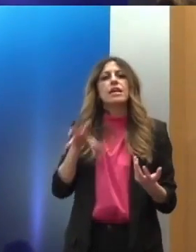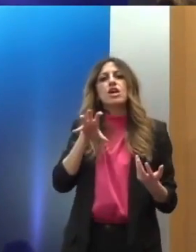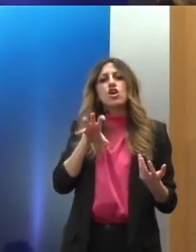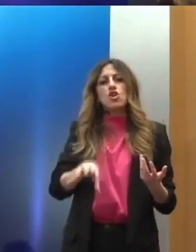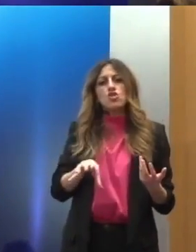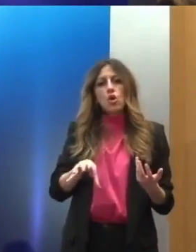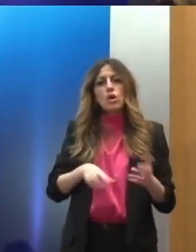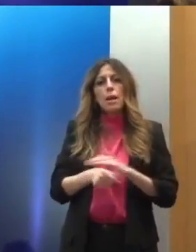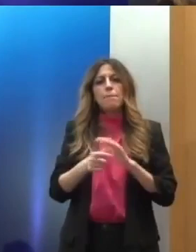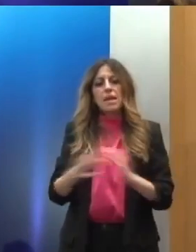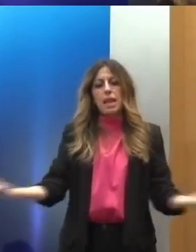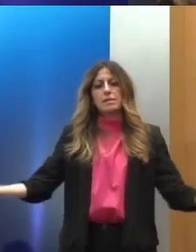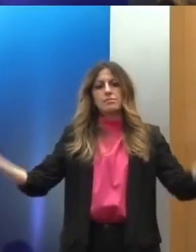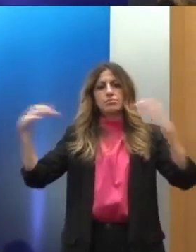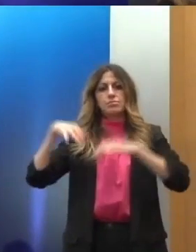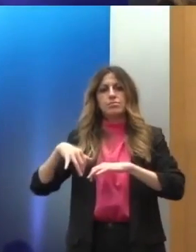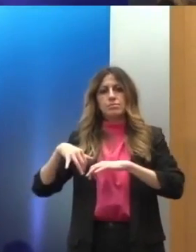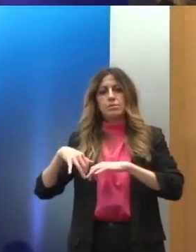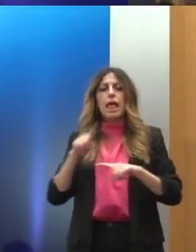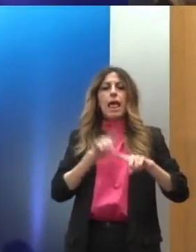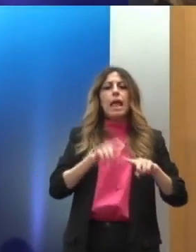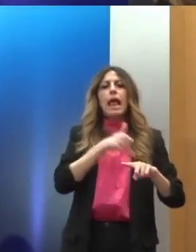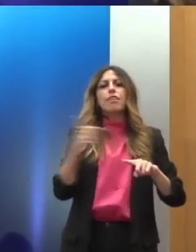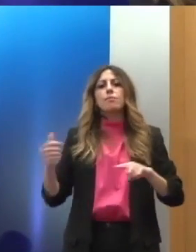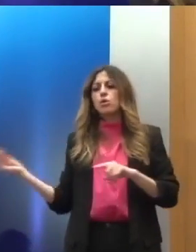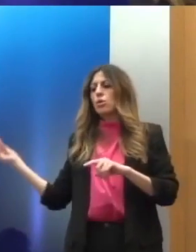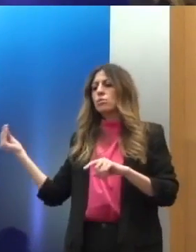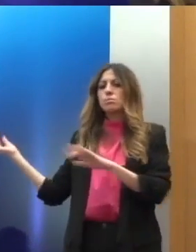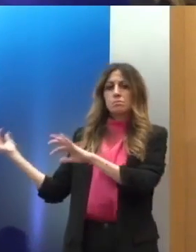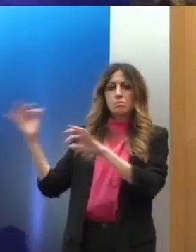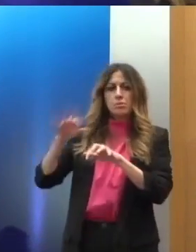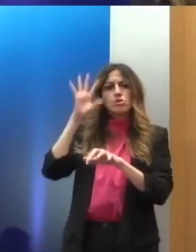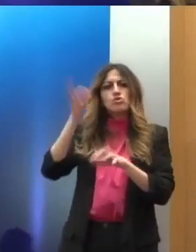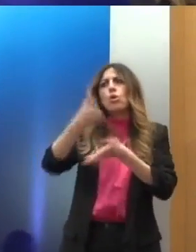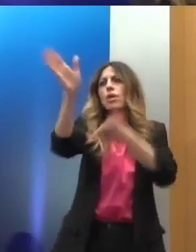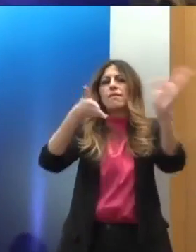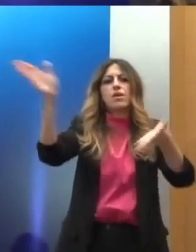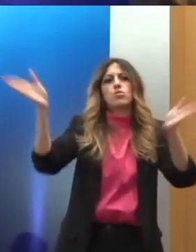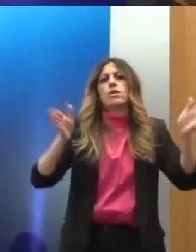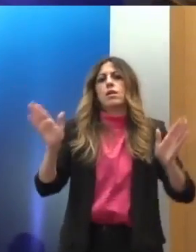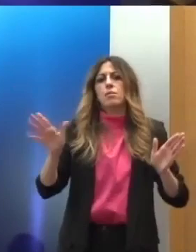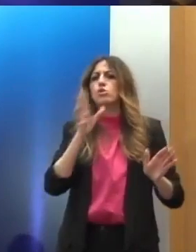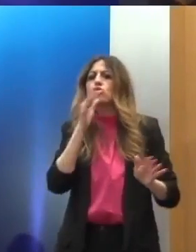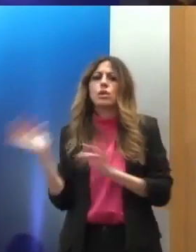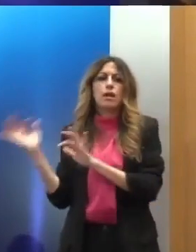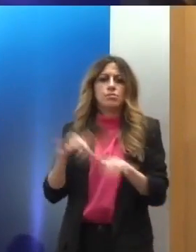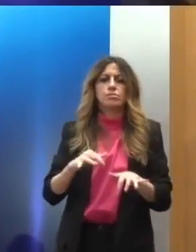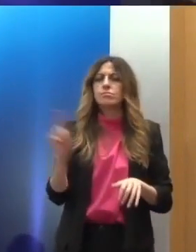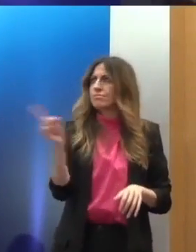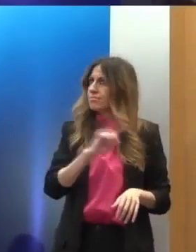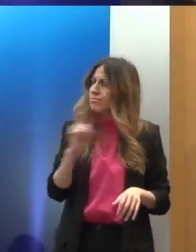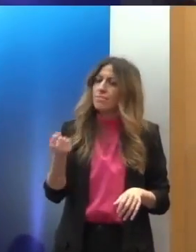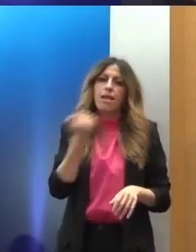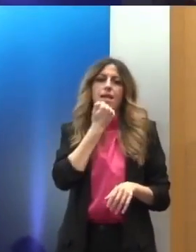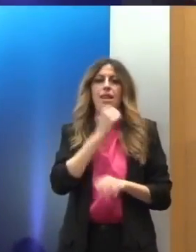καταφυγής. Έχει πάψει να ισχύει αυτό, διότι τα δεδομένα στο πεδίο είναι τέτοια, ώστε και από την Ελλάδα απαιτείται